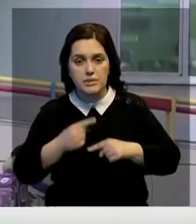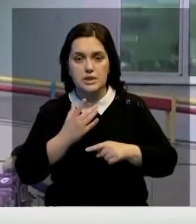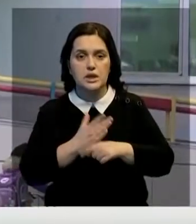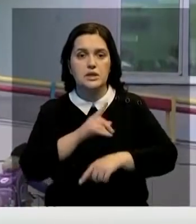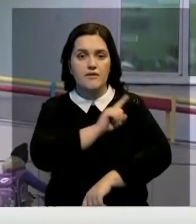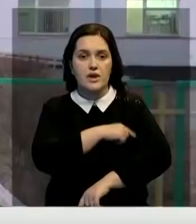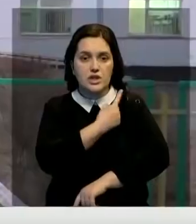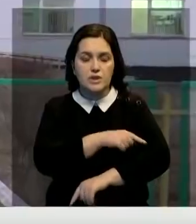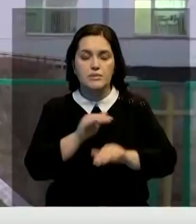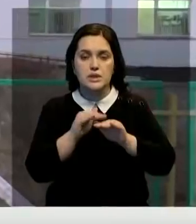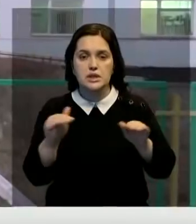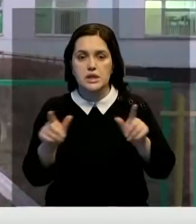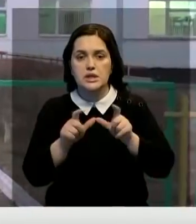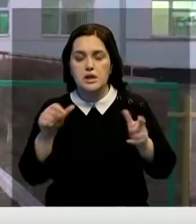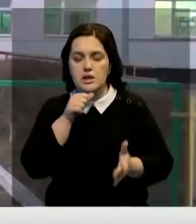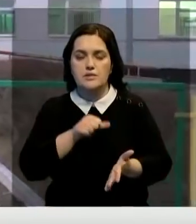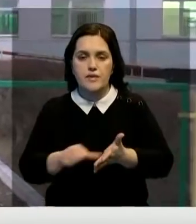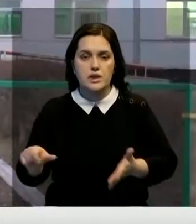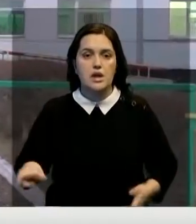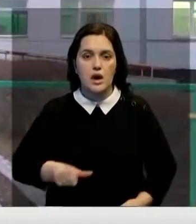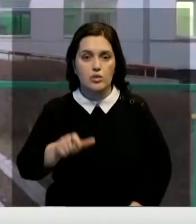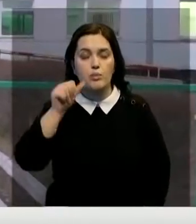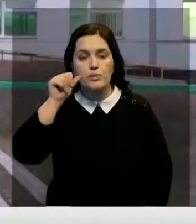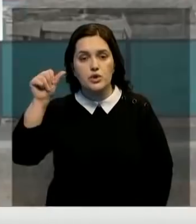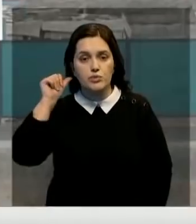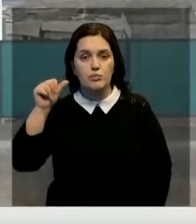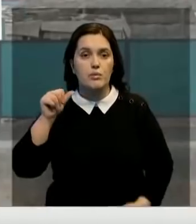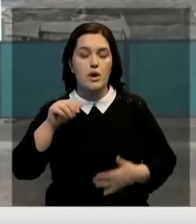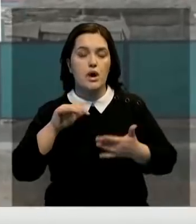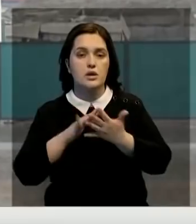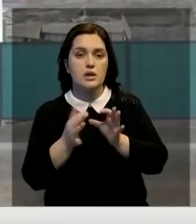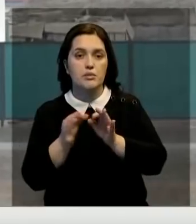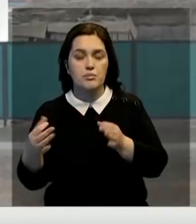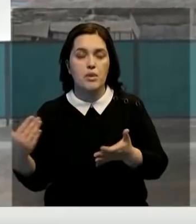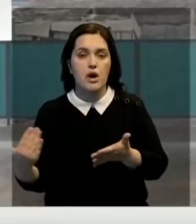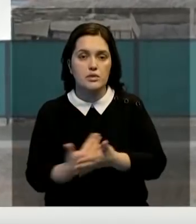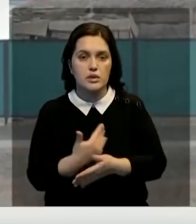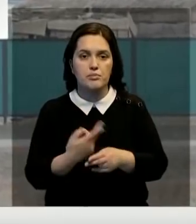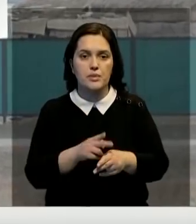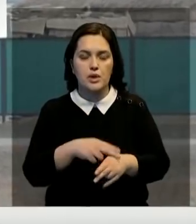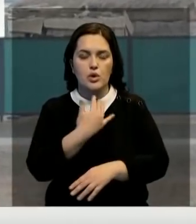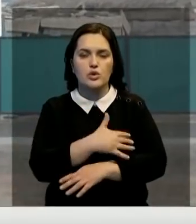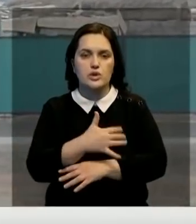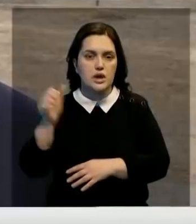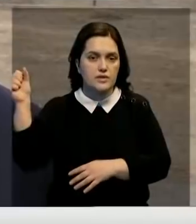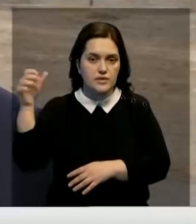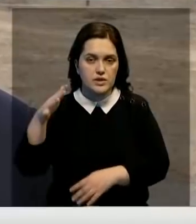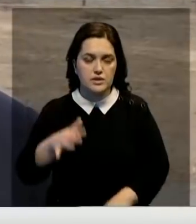амбулатория, детский сад и заасфальтированные дороги. А в прошлом году в населённых пунктах обновили систему уличного освещения.